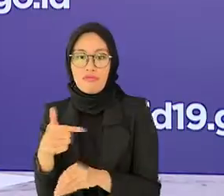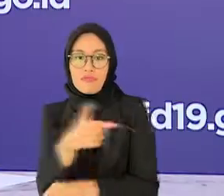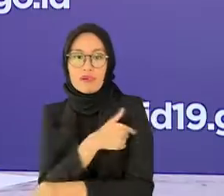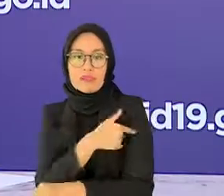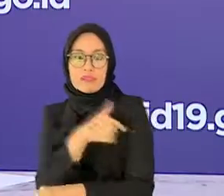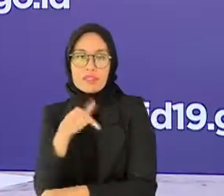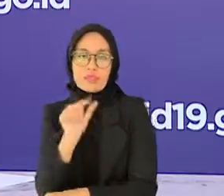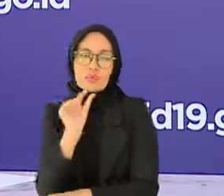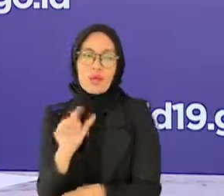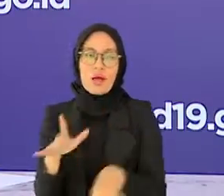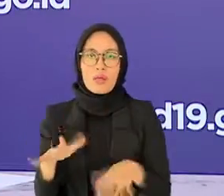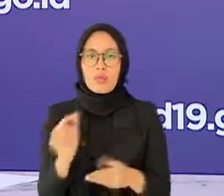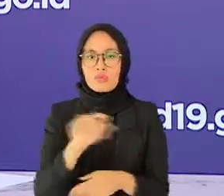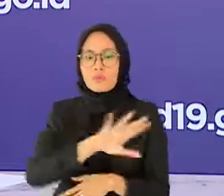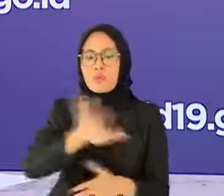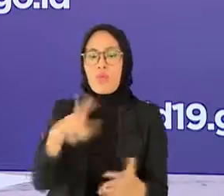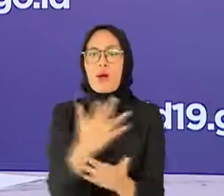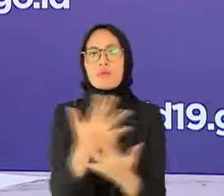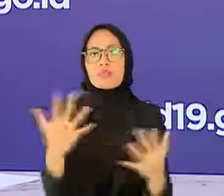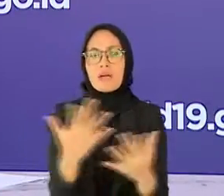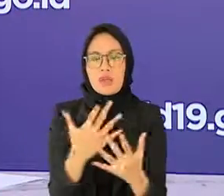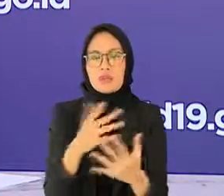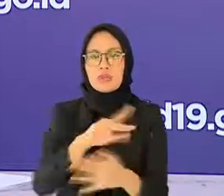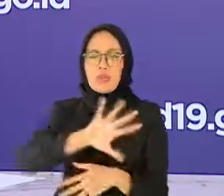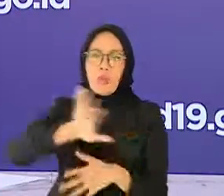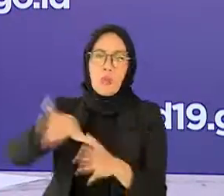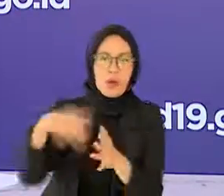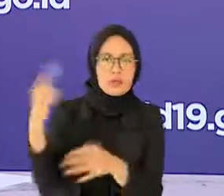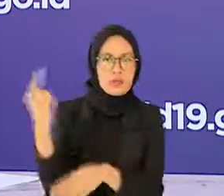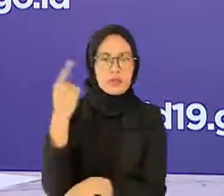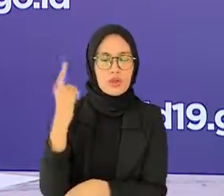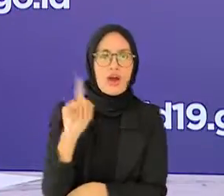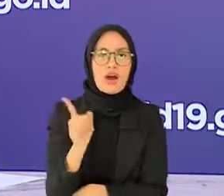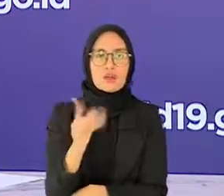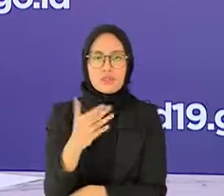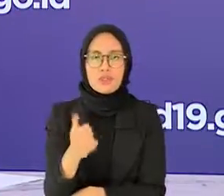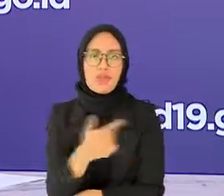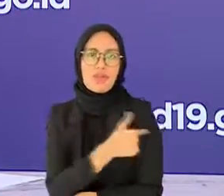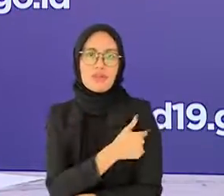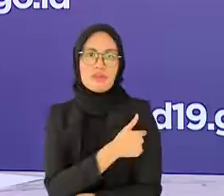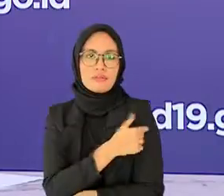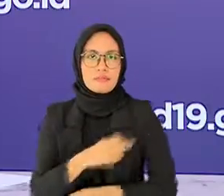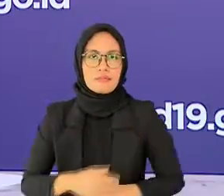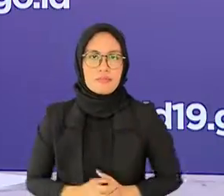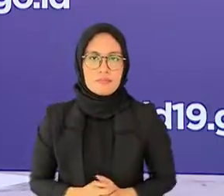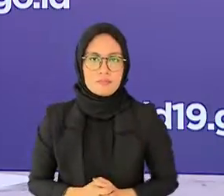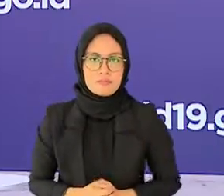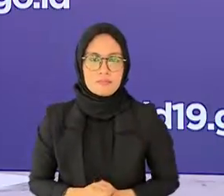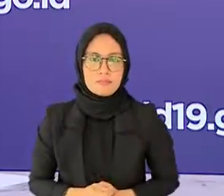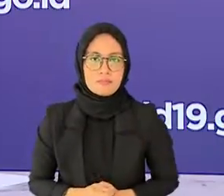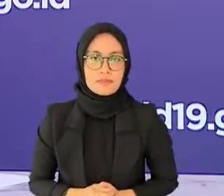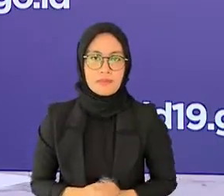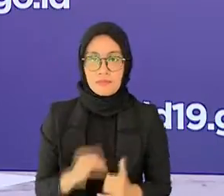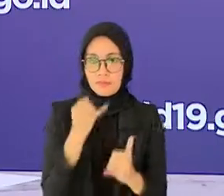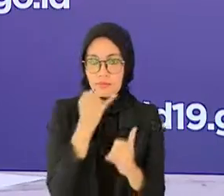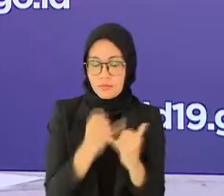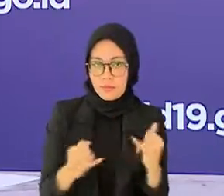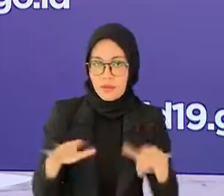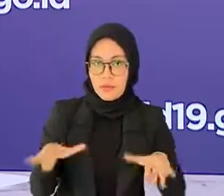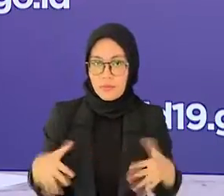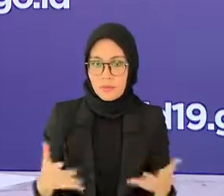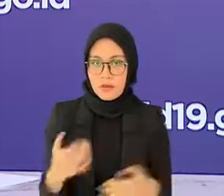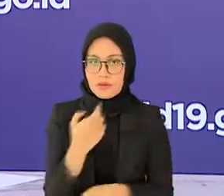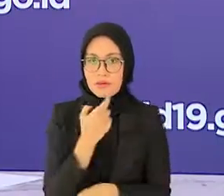terus memenuhi kebutuhan vaksin di tingkat nasional terakhir saya ingin menyampaikan bahwa terkait dengan